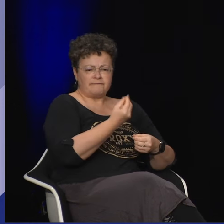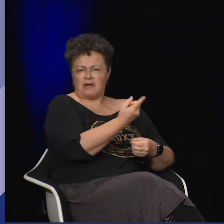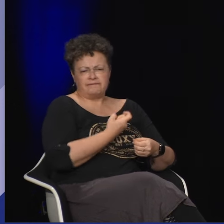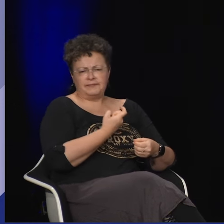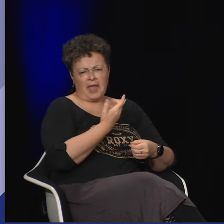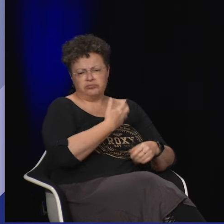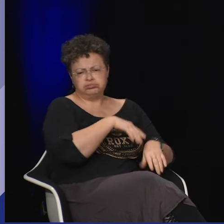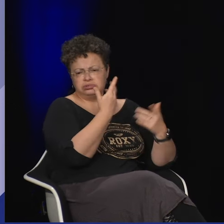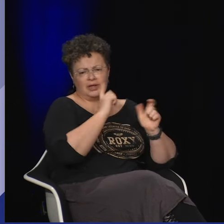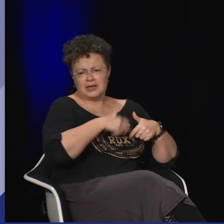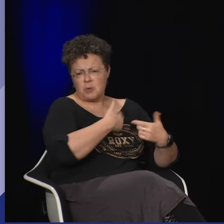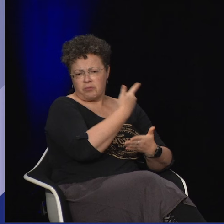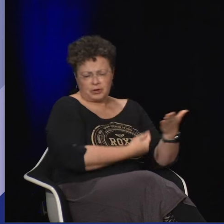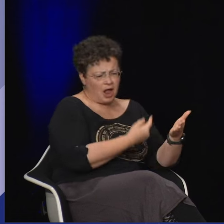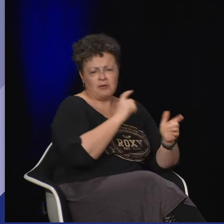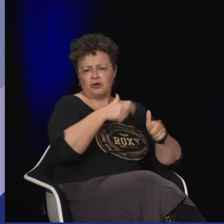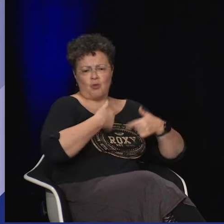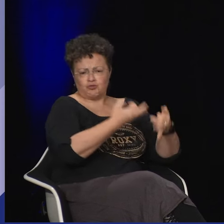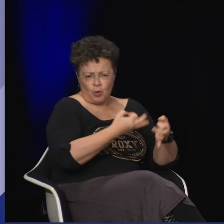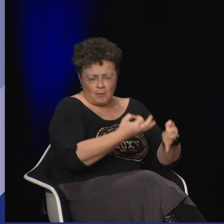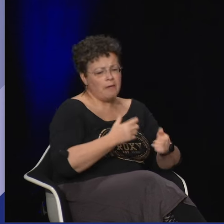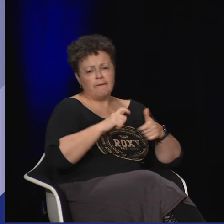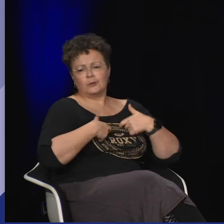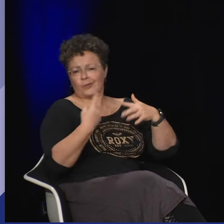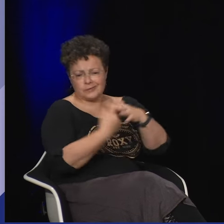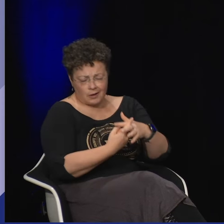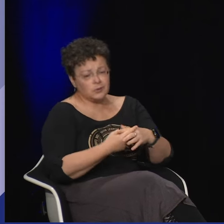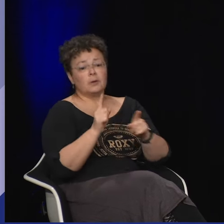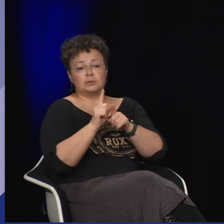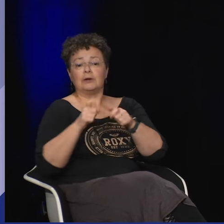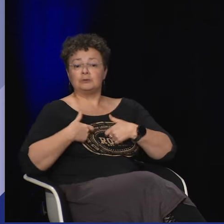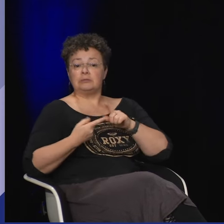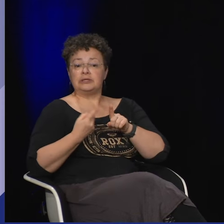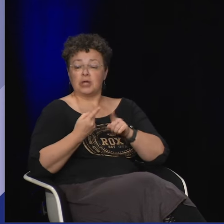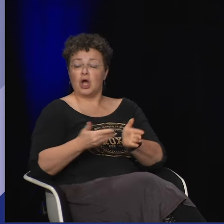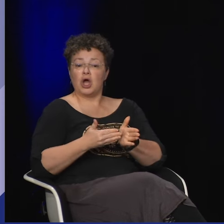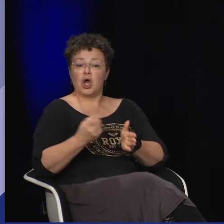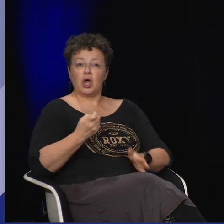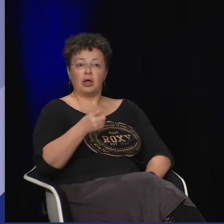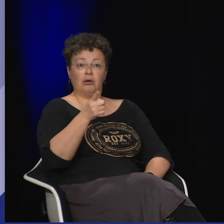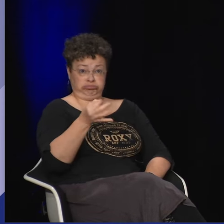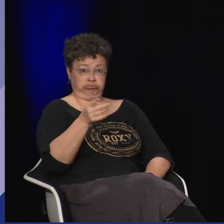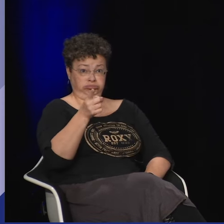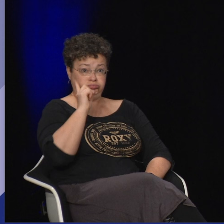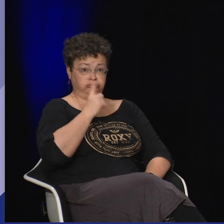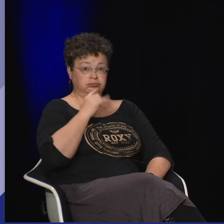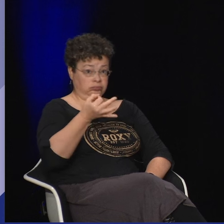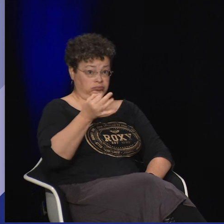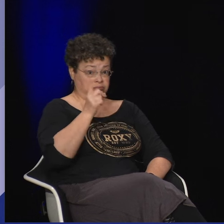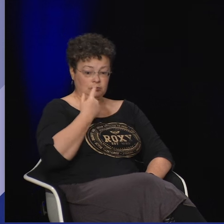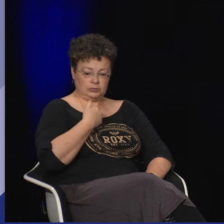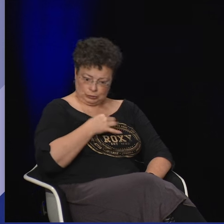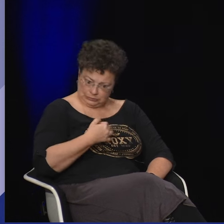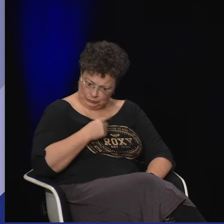continuer à vivre et moi je suis guide conférencière de manière occasionnelle il y des écoles bilingues des écoles classiques des écoles standards et